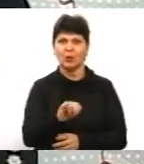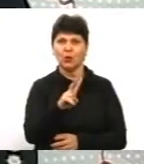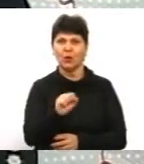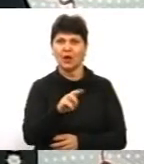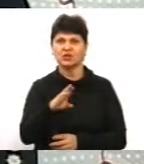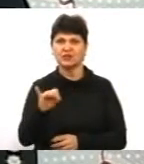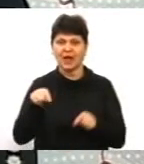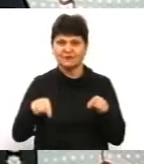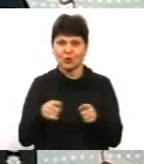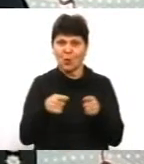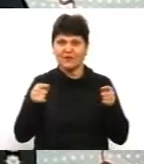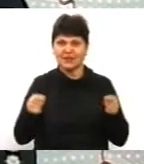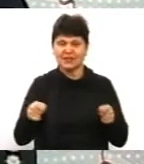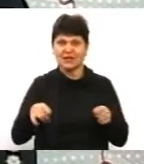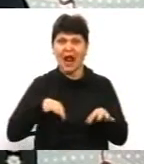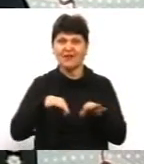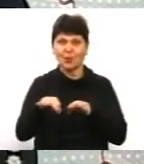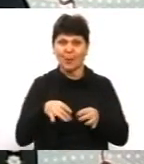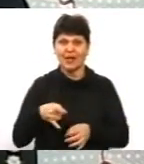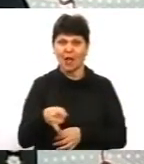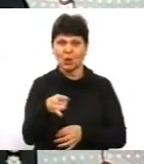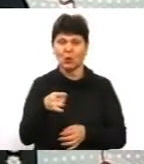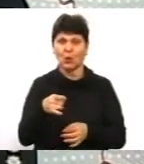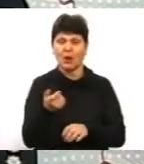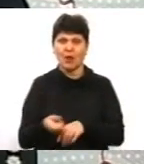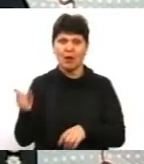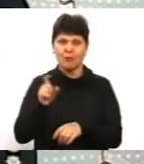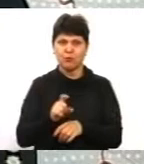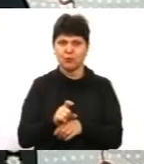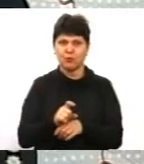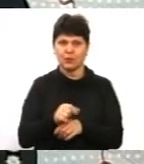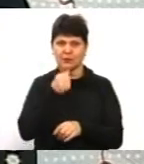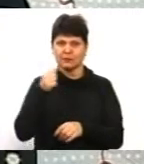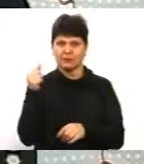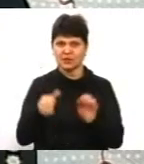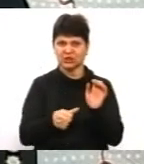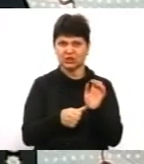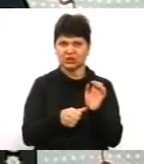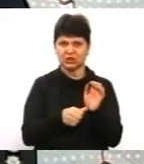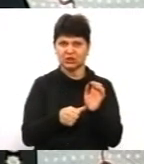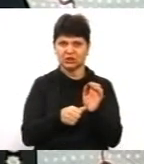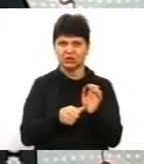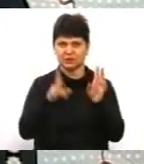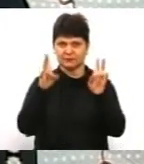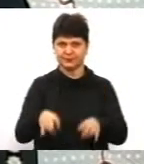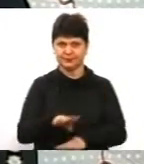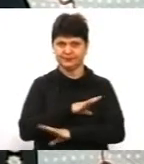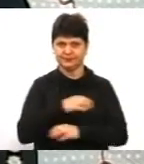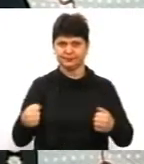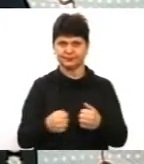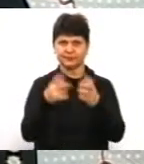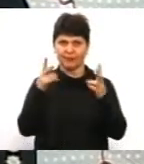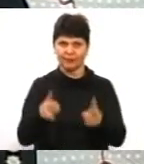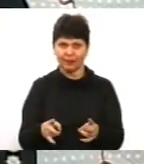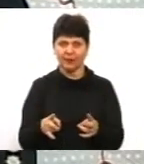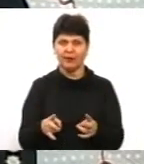відрізку автомобільної дороги, там за рік було понад 6 дорожньо-транспортних пригод